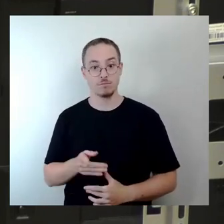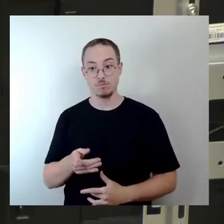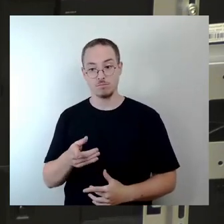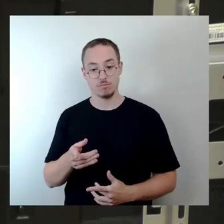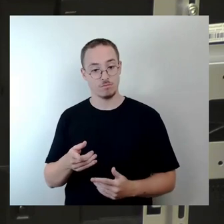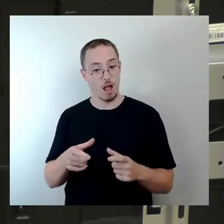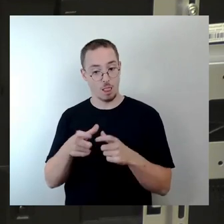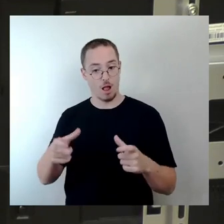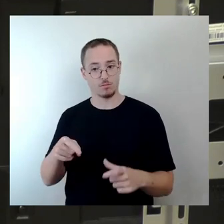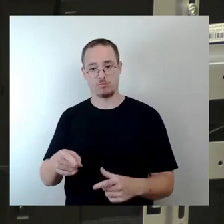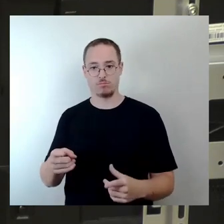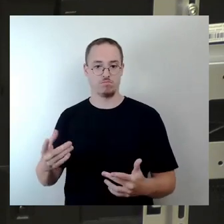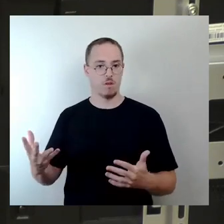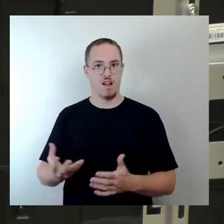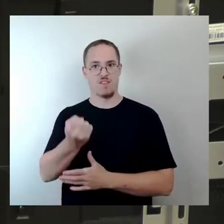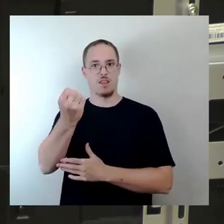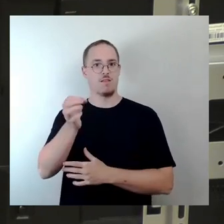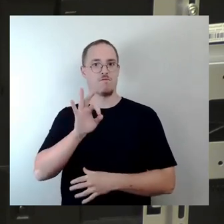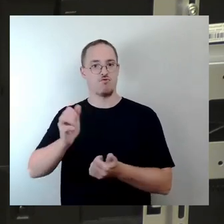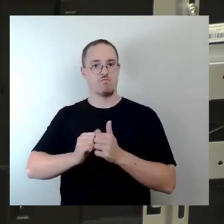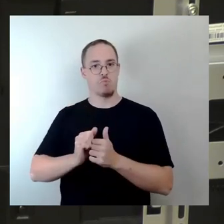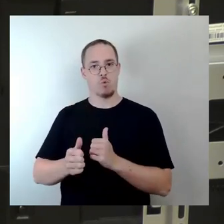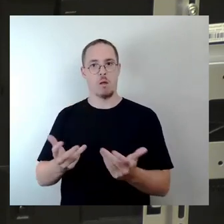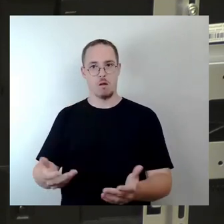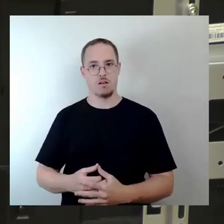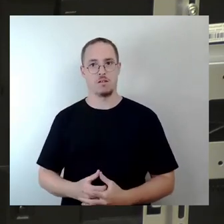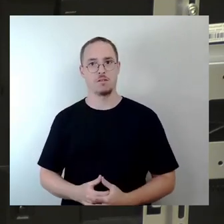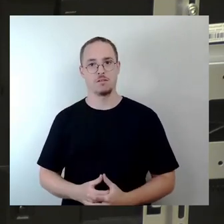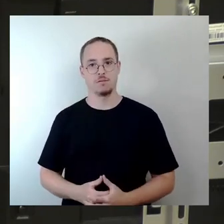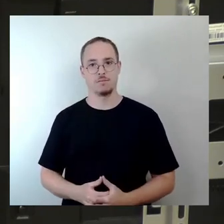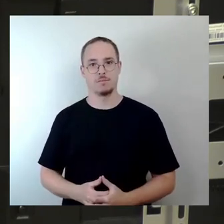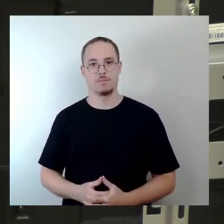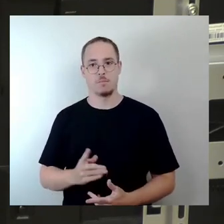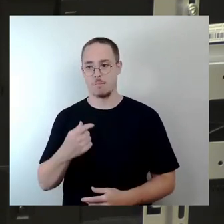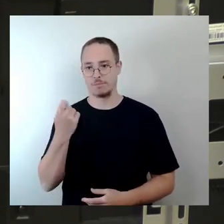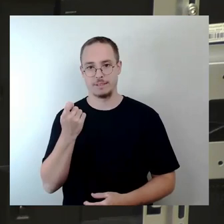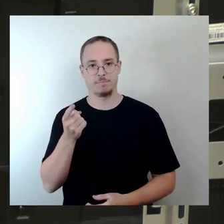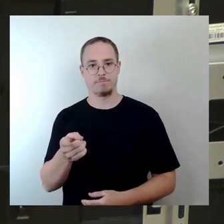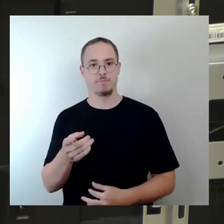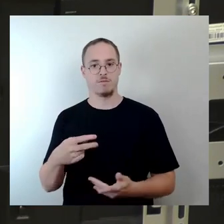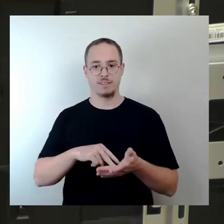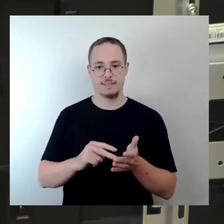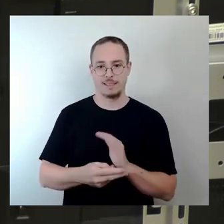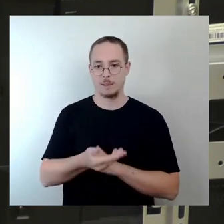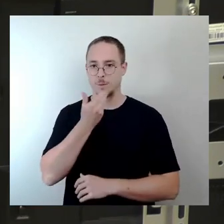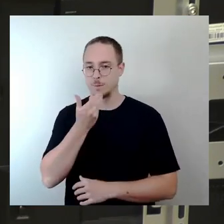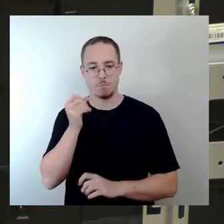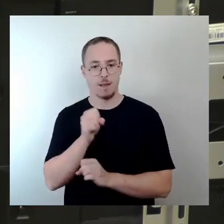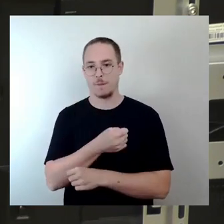Nun ist aber der Betrieb dieser Anlage ohne die Technik, und das hat Herr Riedel noch mal deutlich dargestellt,